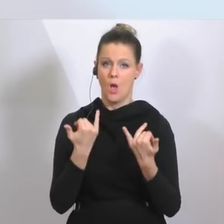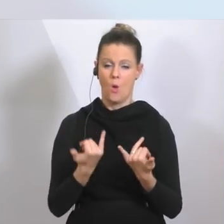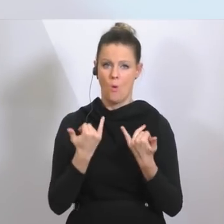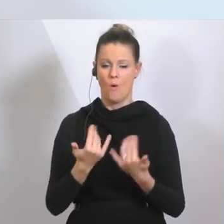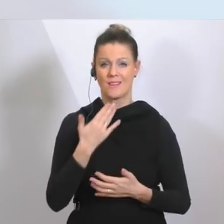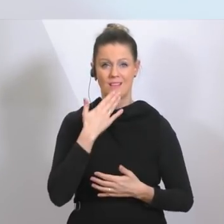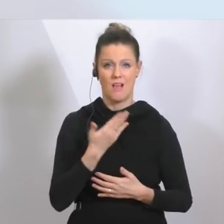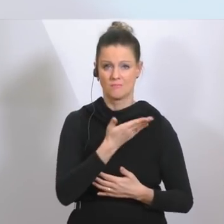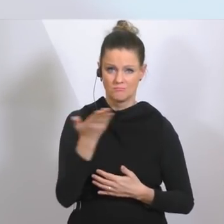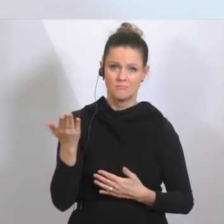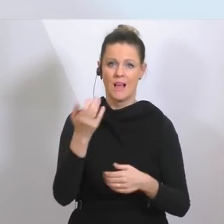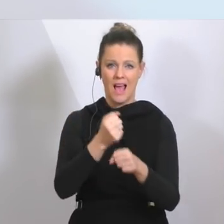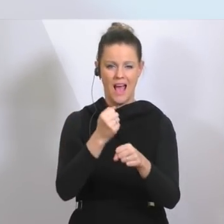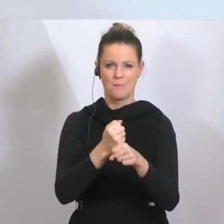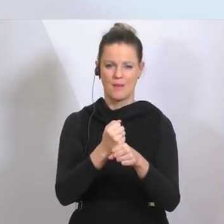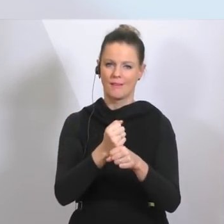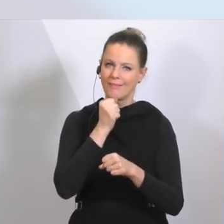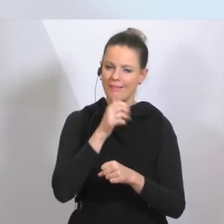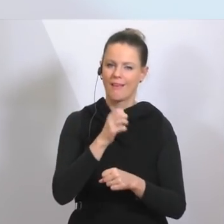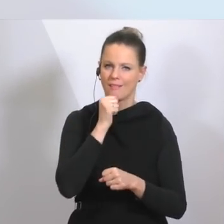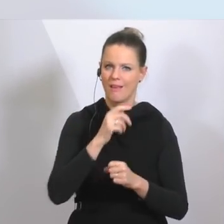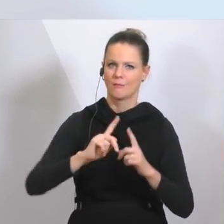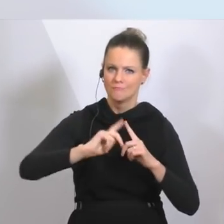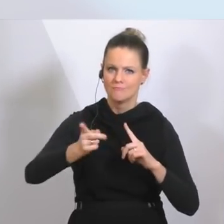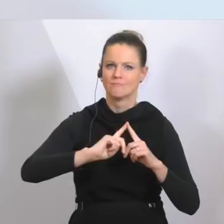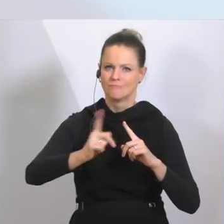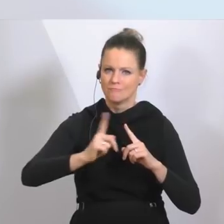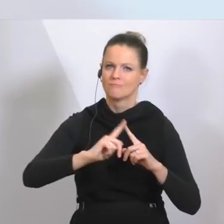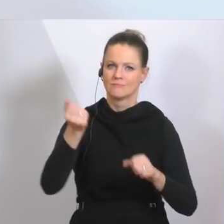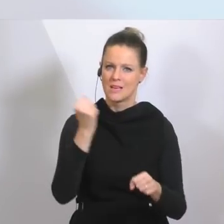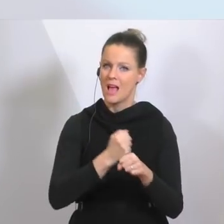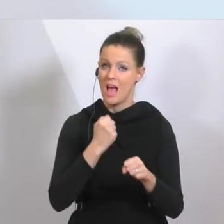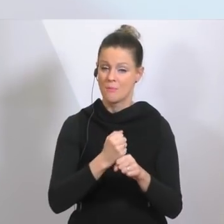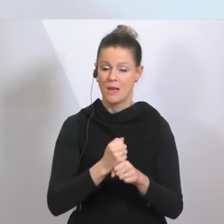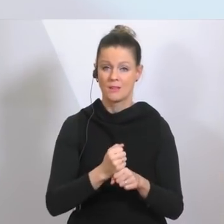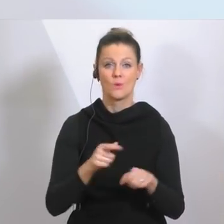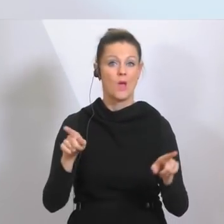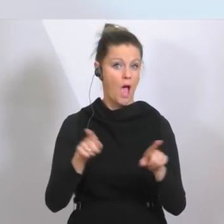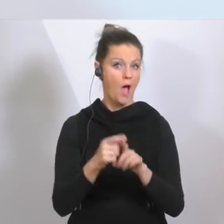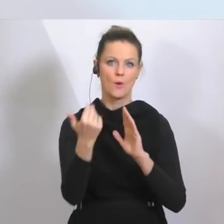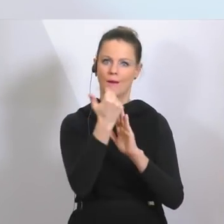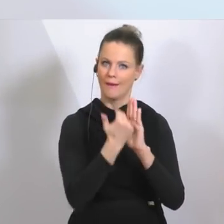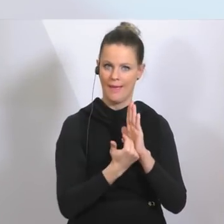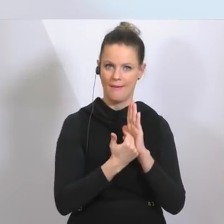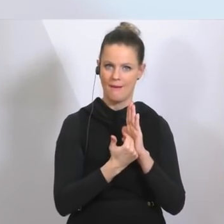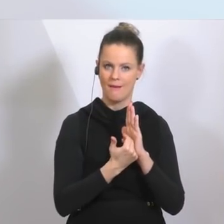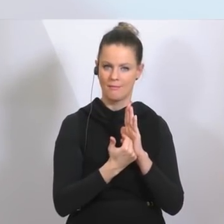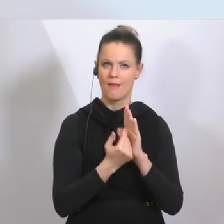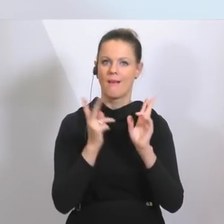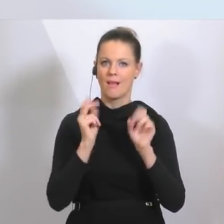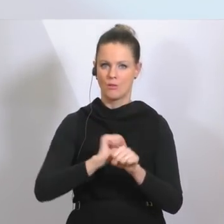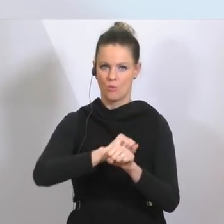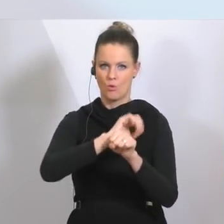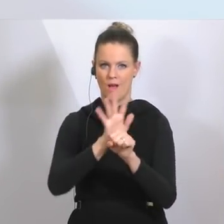die dies tun, die tagtäglich zur Arbeit gehen und gleichzeitig die Regeln, jene Regeln, die zur Eindämmung der Corona